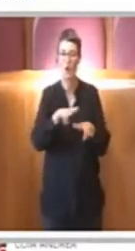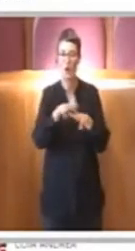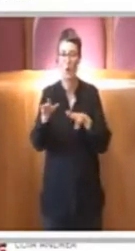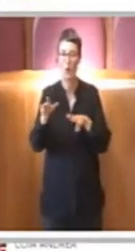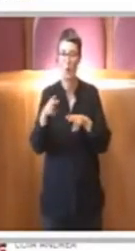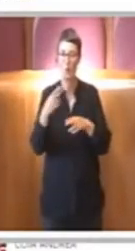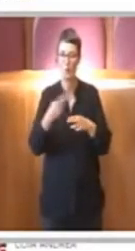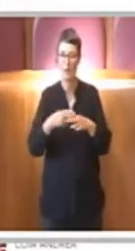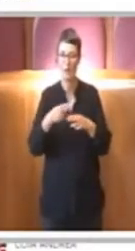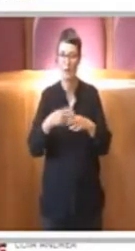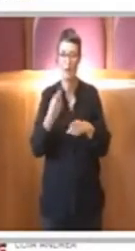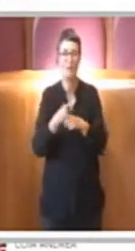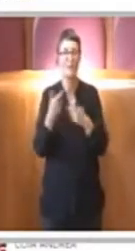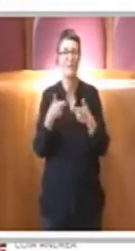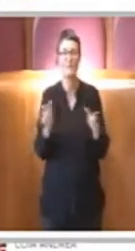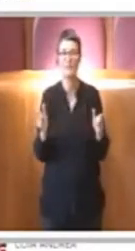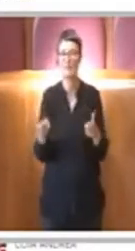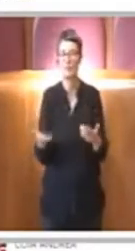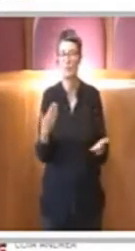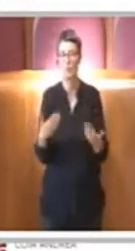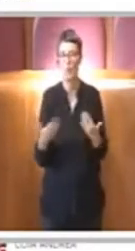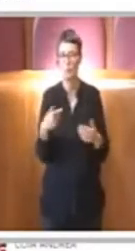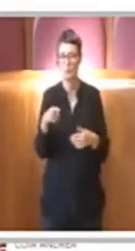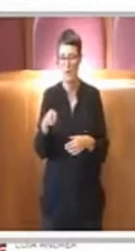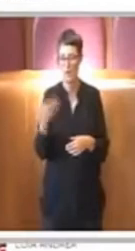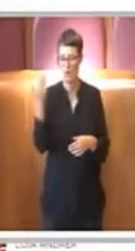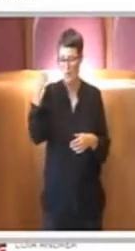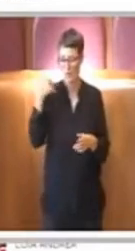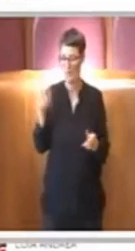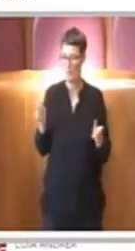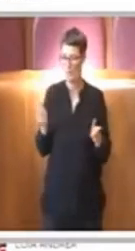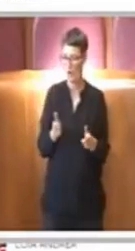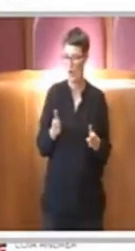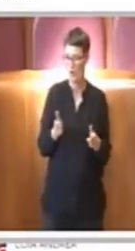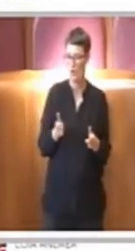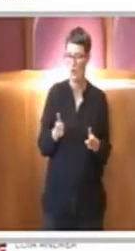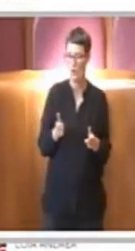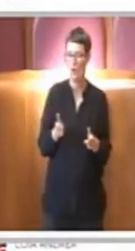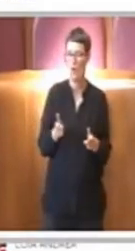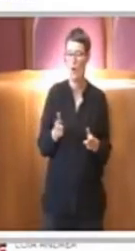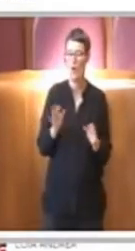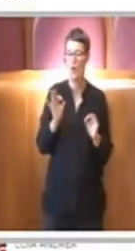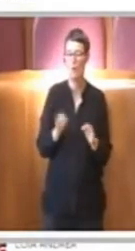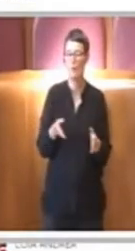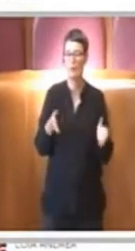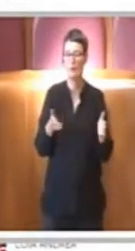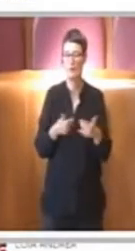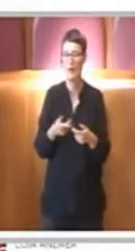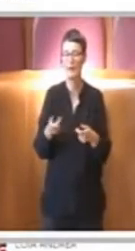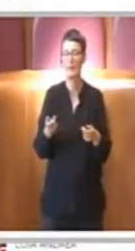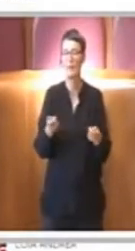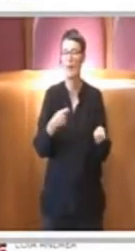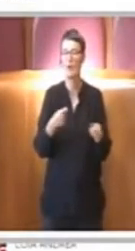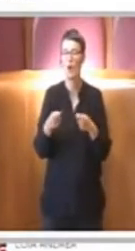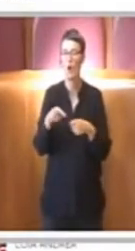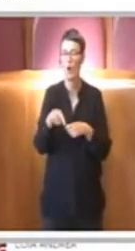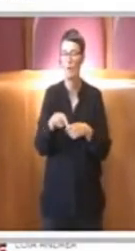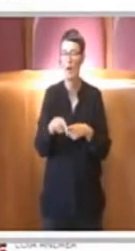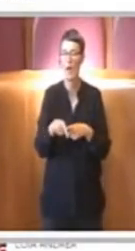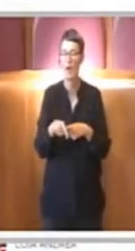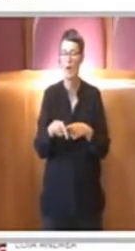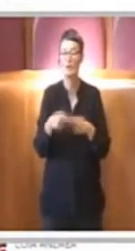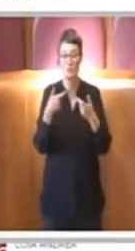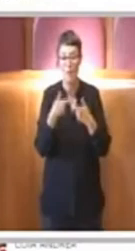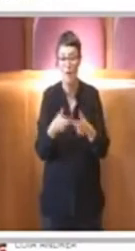Roma che nel frattempo si era bloccato al Dipartimento Commercio permettendo così di ricevere queste